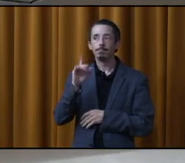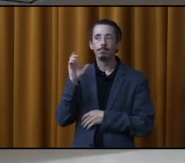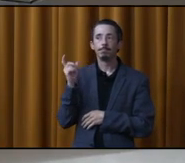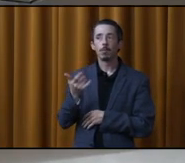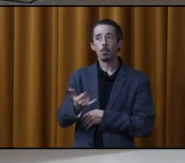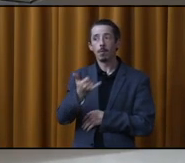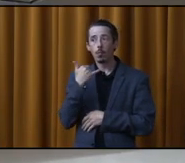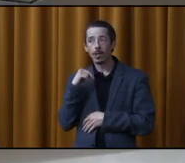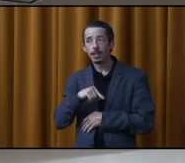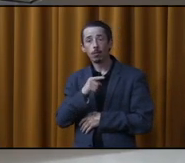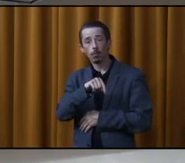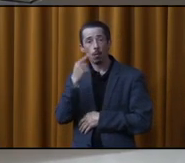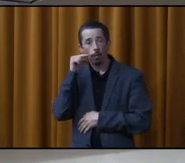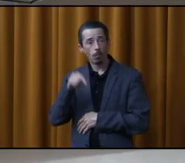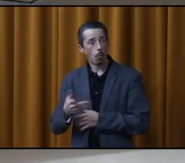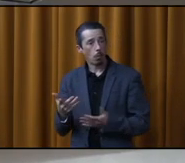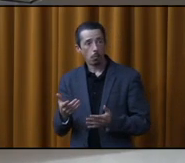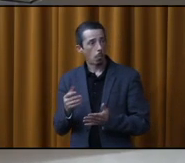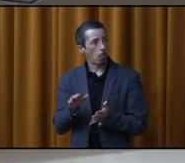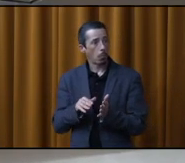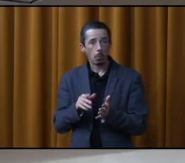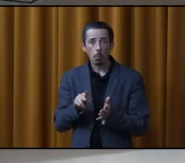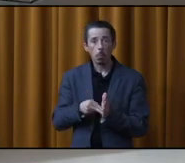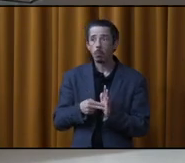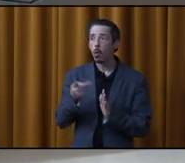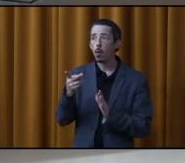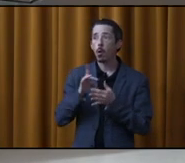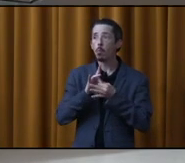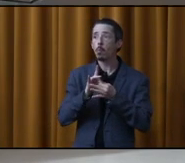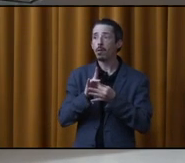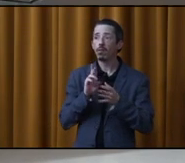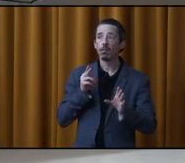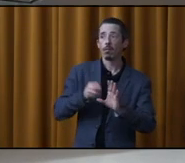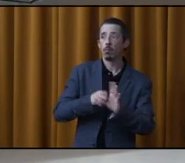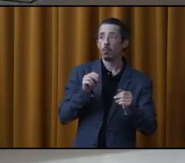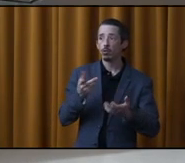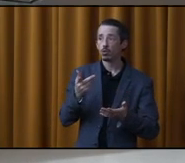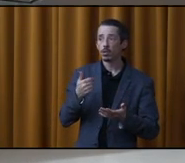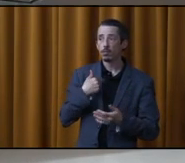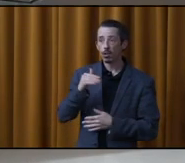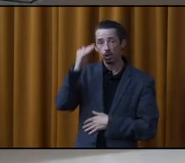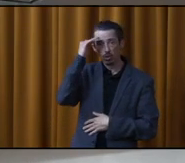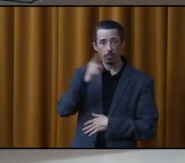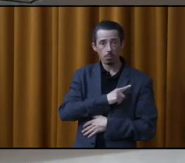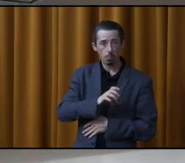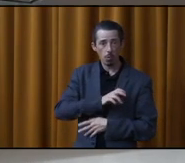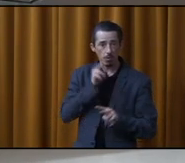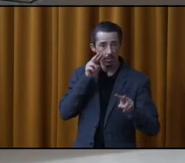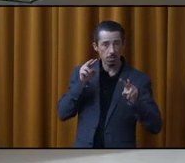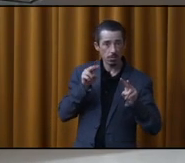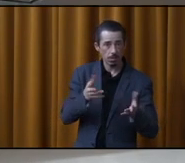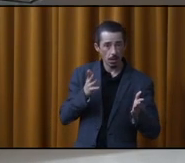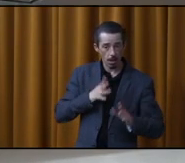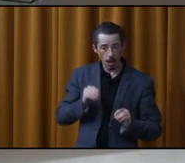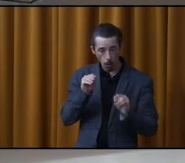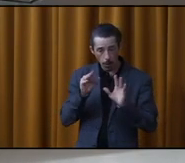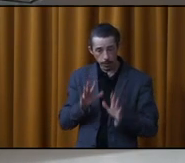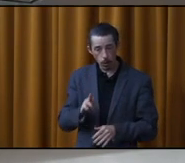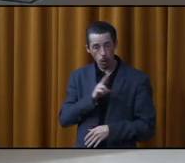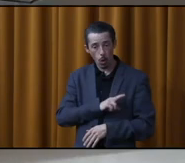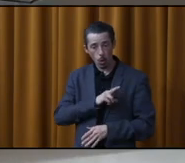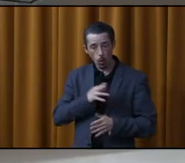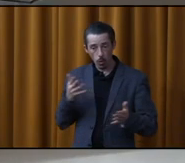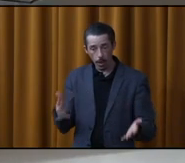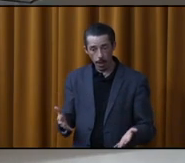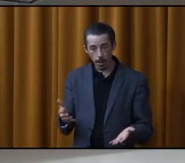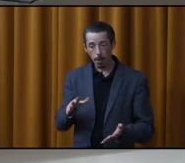appelez-nous, venez ici. On n'a pas à prendre d'abonnement et je ne suis pas un shérif. Je suis un enseignant retraité et